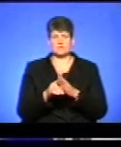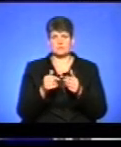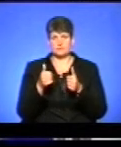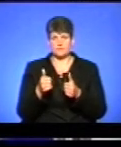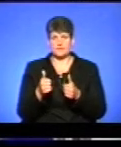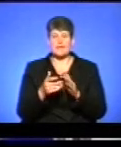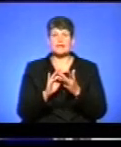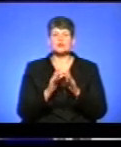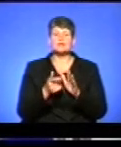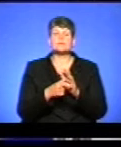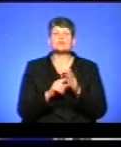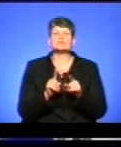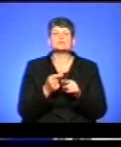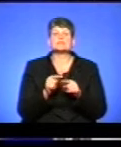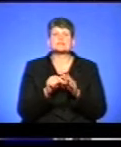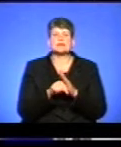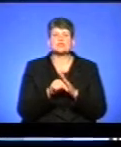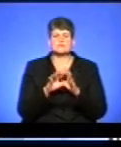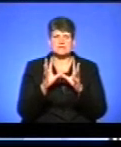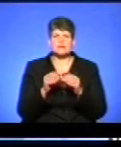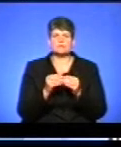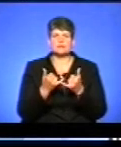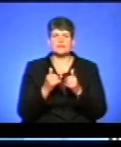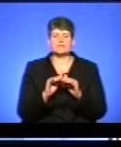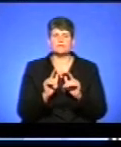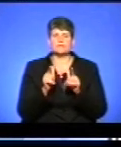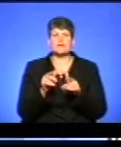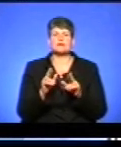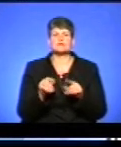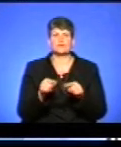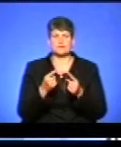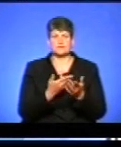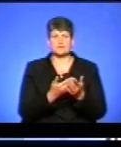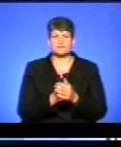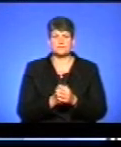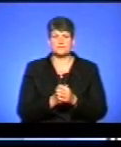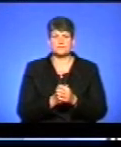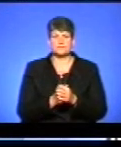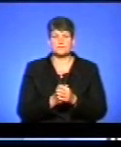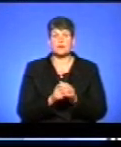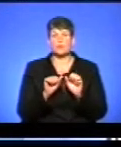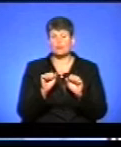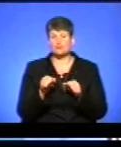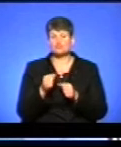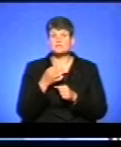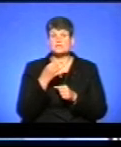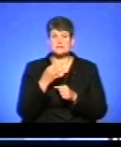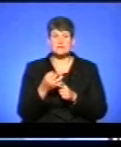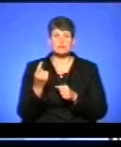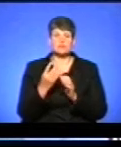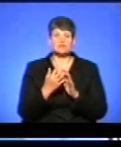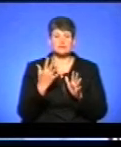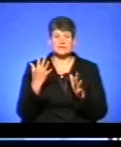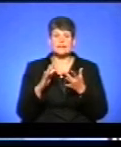Електронний кабінет. Що це означає загалом для абітурієнта і як його створити? Можу сказати, в першу чергу,